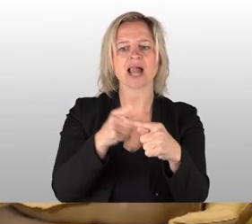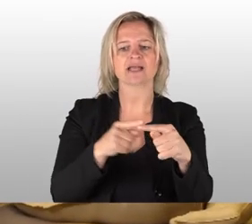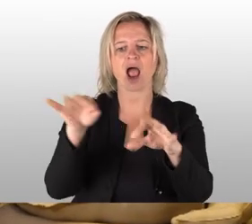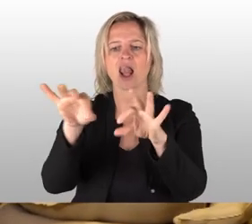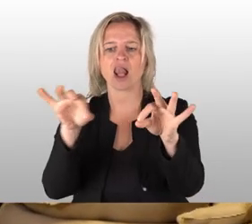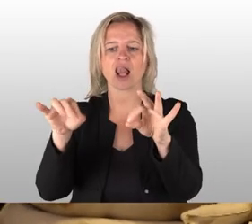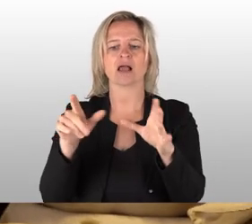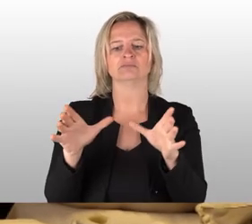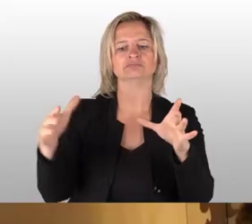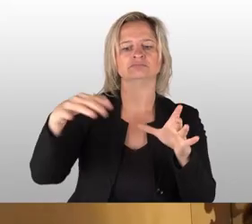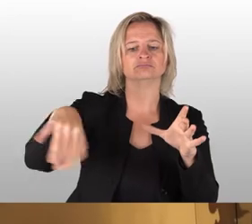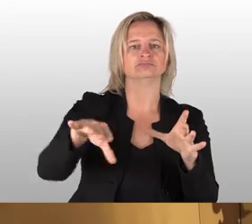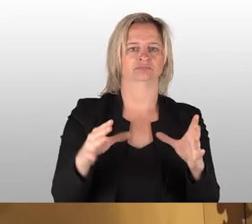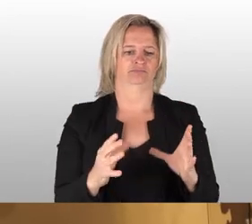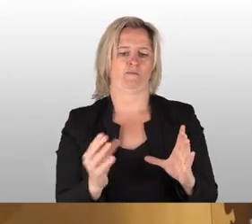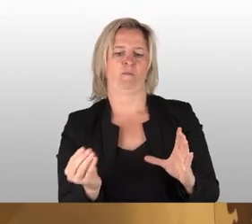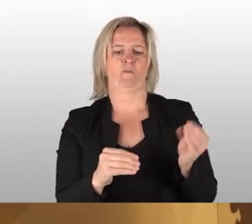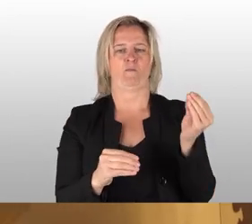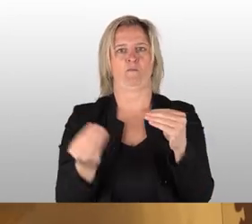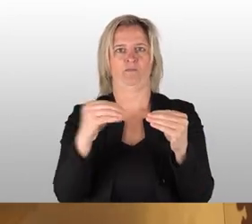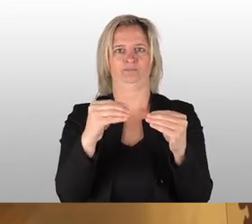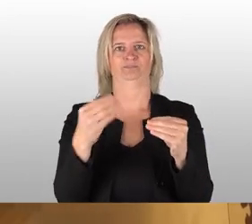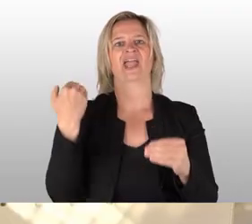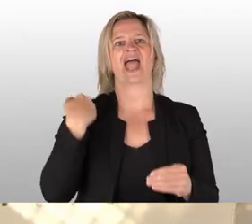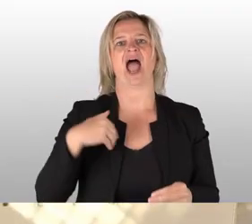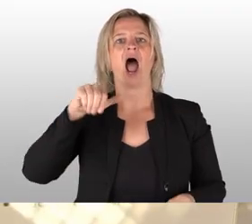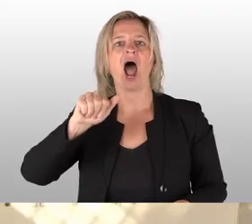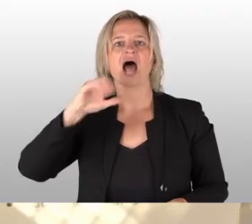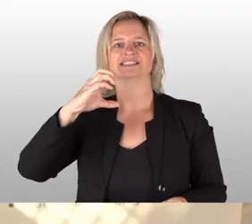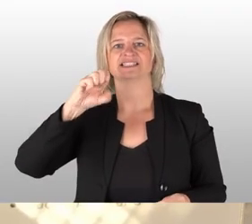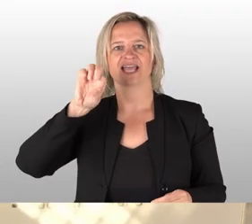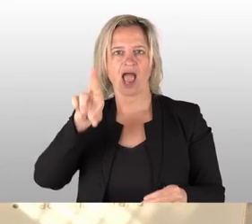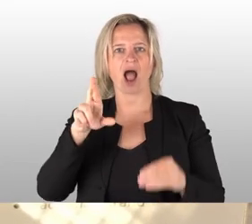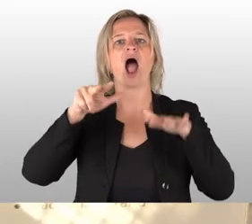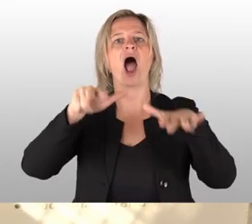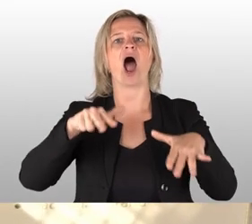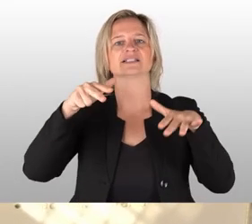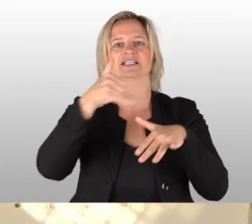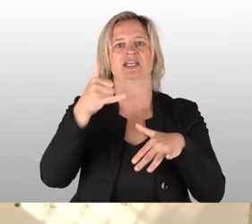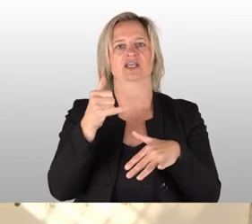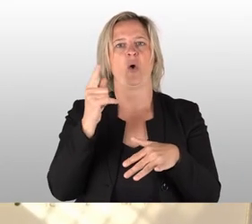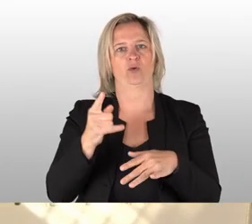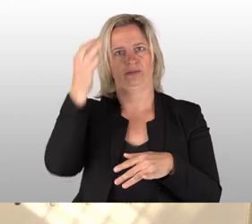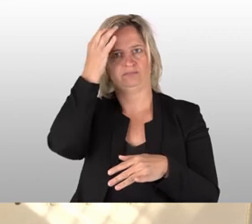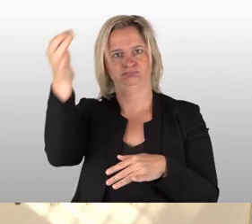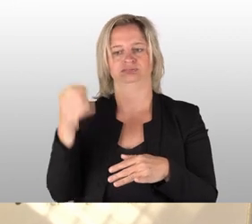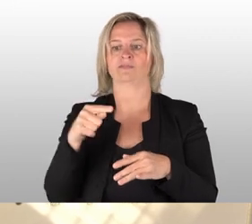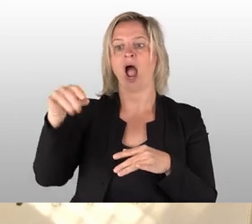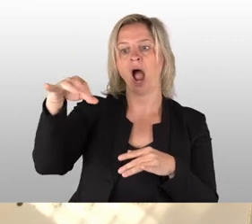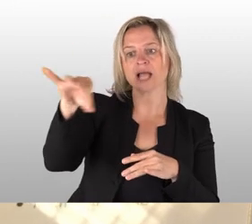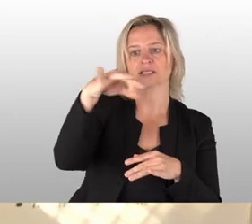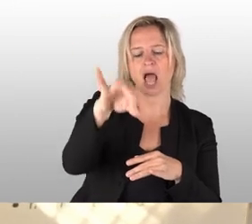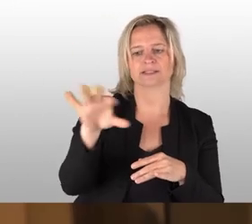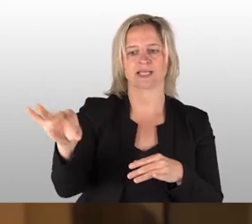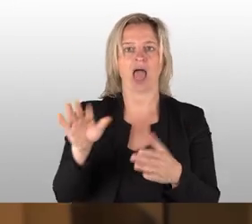dieser Figurengruppe hier vorne von Michel-Victor Assier, 18. Jahrhundert. Und alle diese Einzelteile